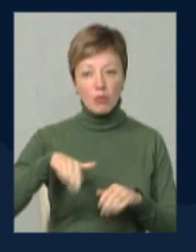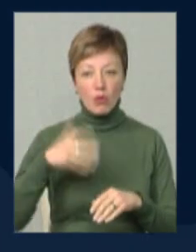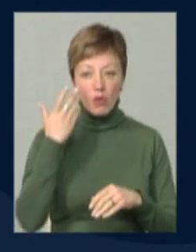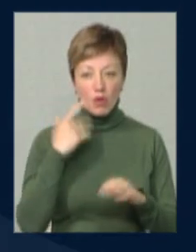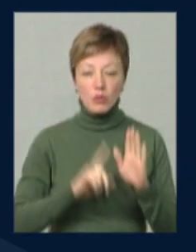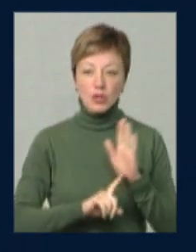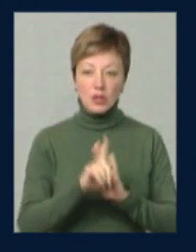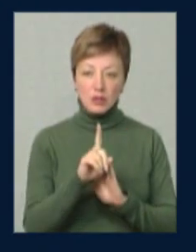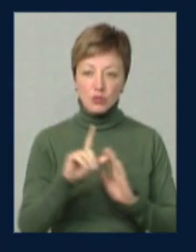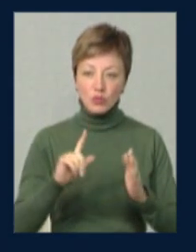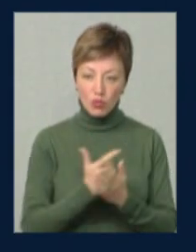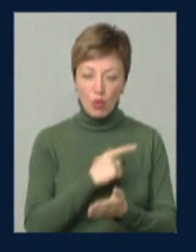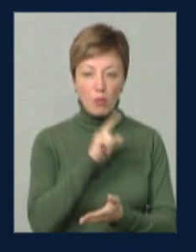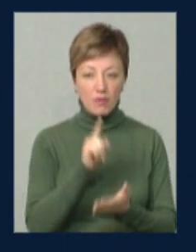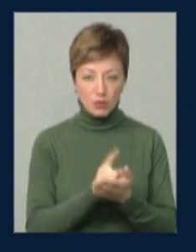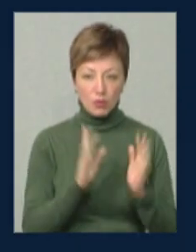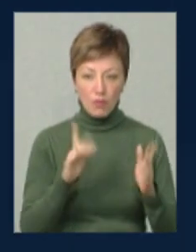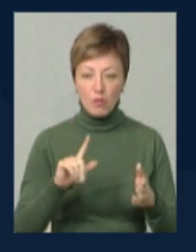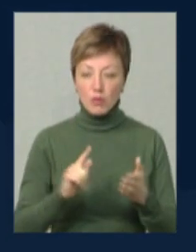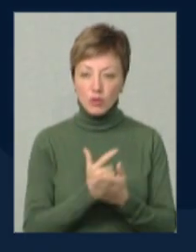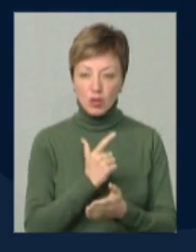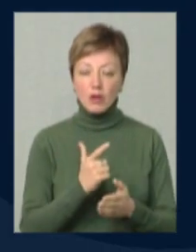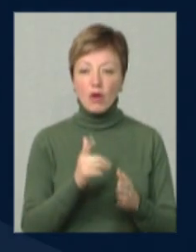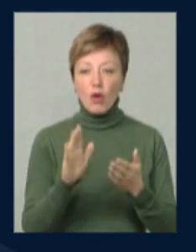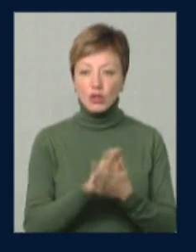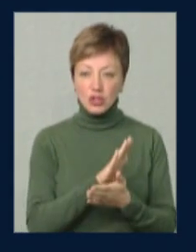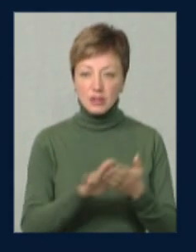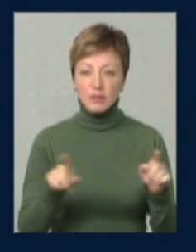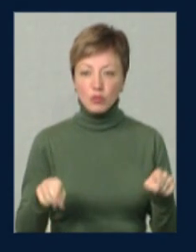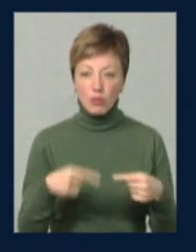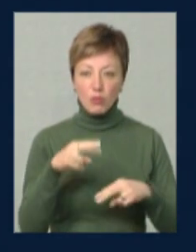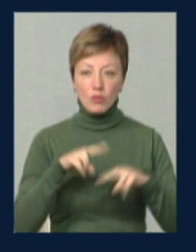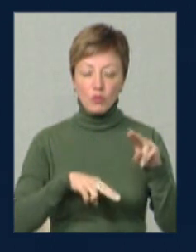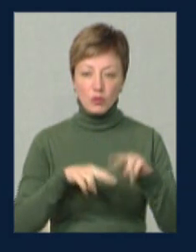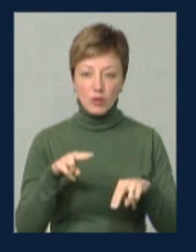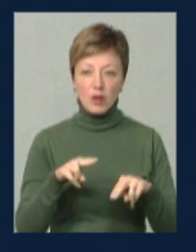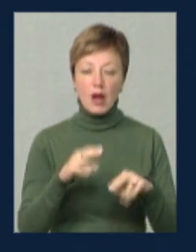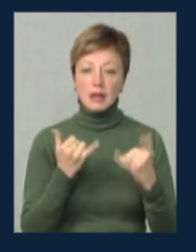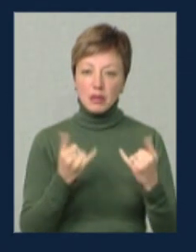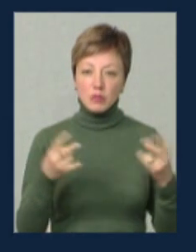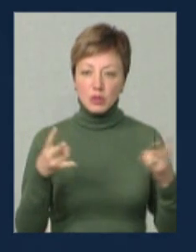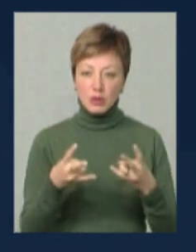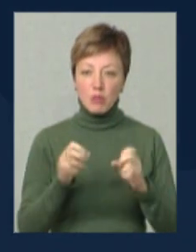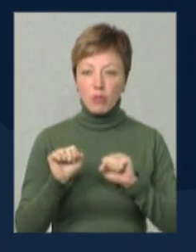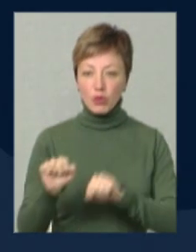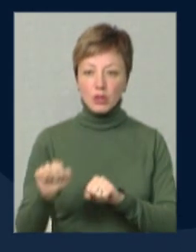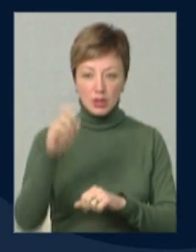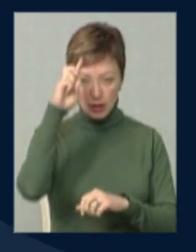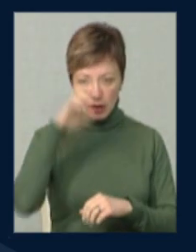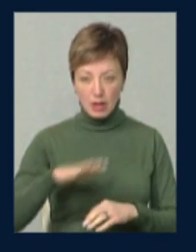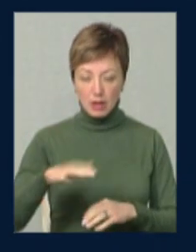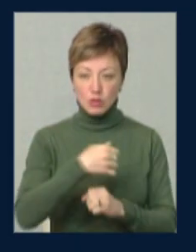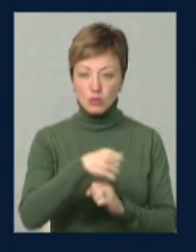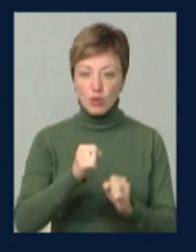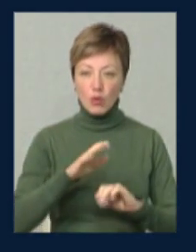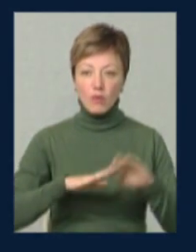почнемо все спочатку. А ми обов'язково почнемо, очистимось, відновимося, відбудуємо, відродимо. А зараз потрібно оборонити свою країну зі